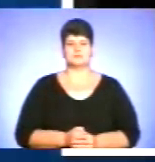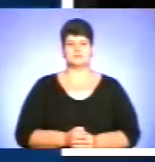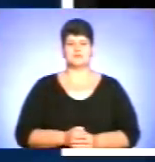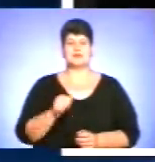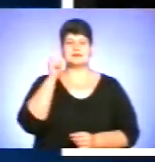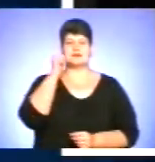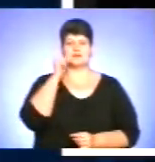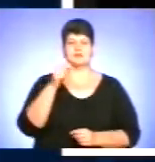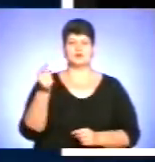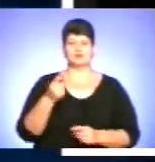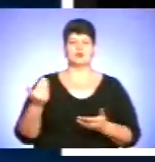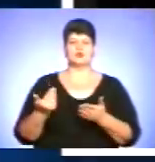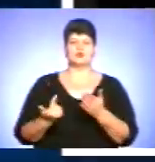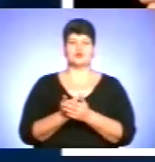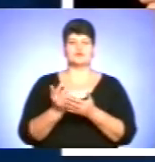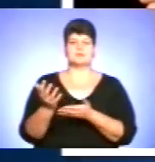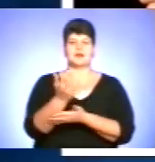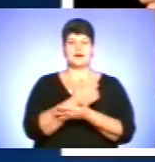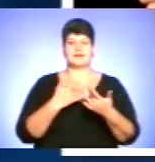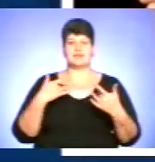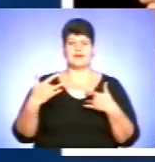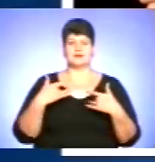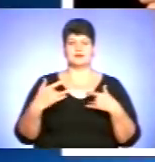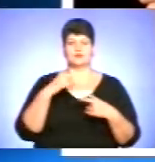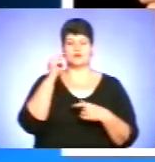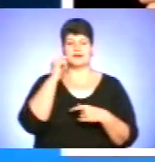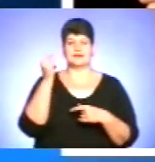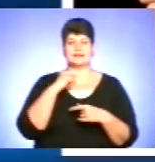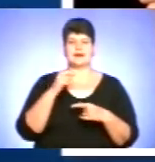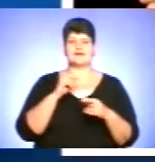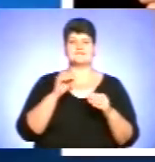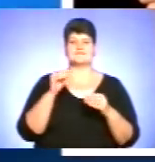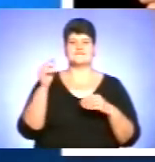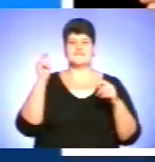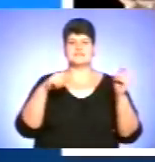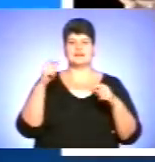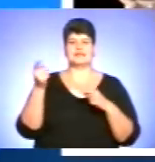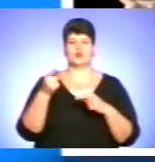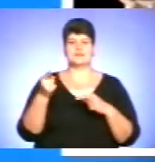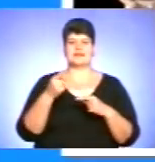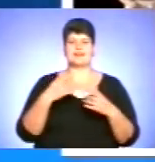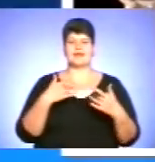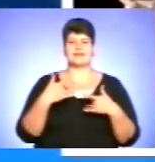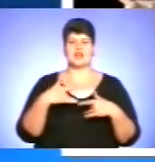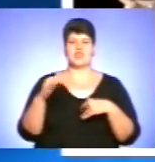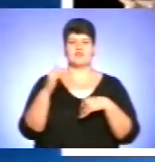Завтра Тернопіль знову збирає театри України на фестиваль молодої режисури «Тернопільські театральні вечори. Дебют».